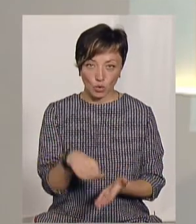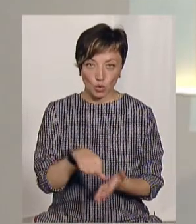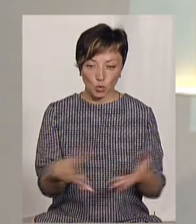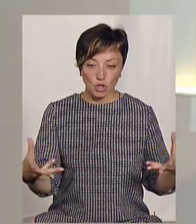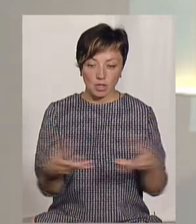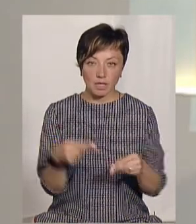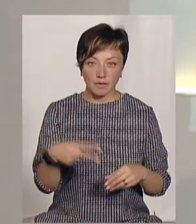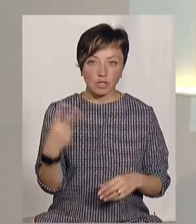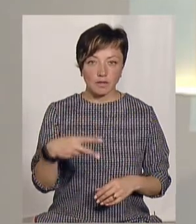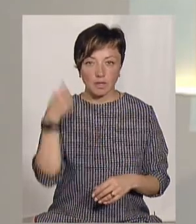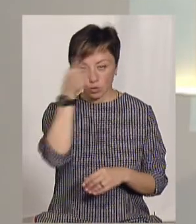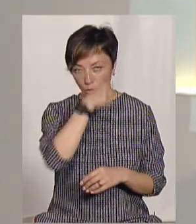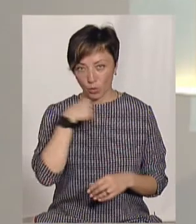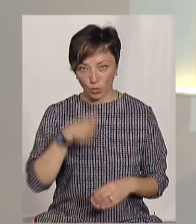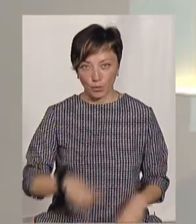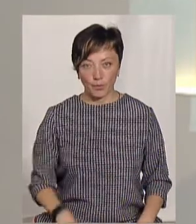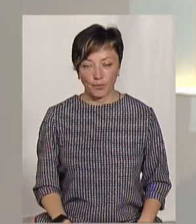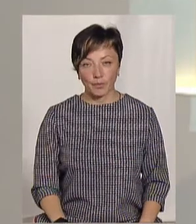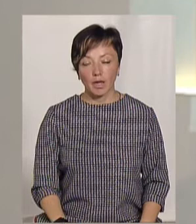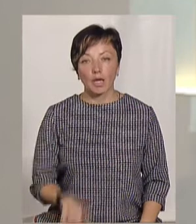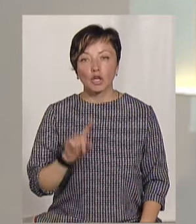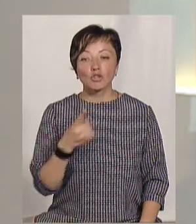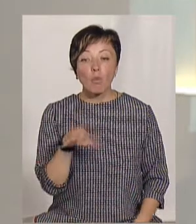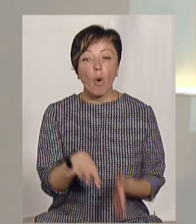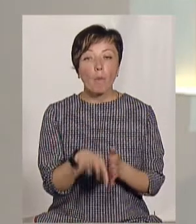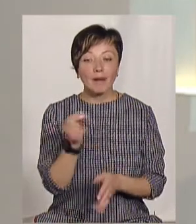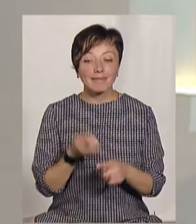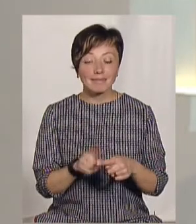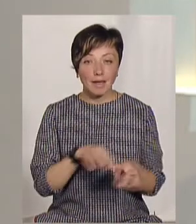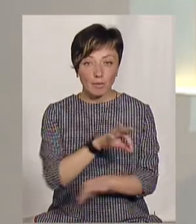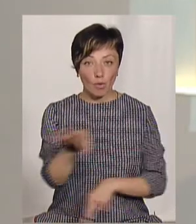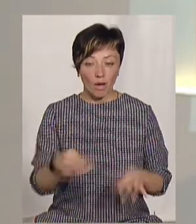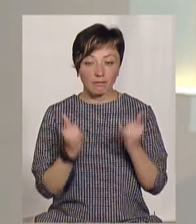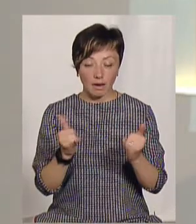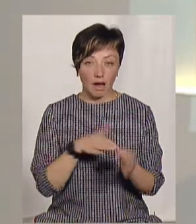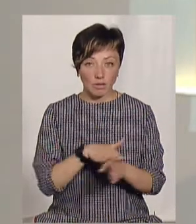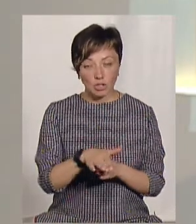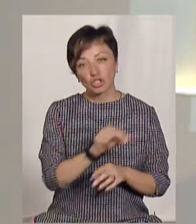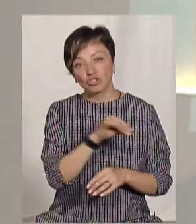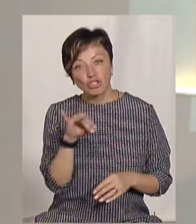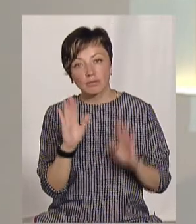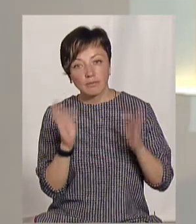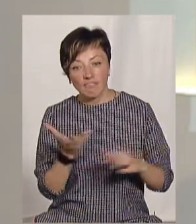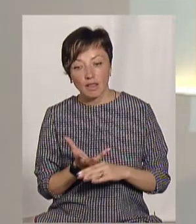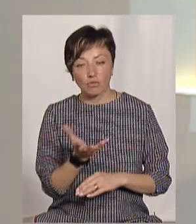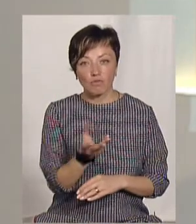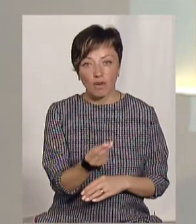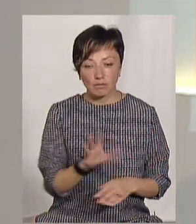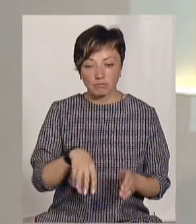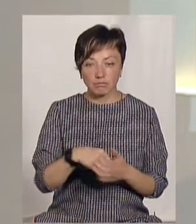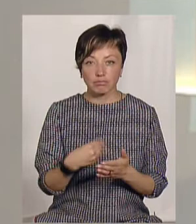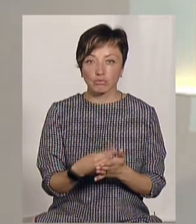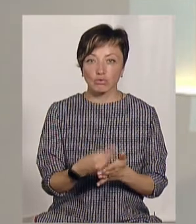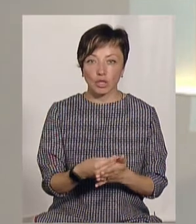участі 2020 року. Чому обрали саме цей проєкт для реалізації? Чи фінансуватиметься він з